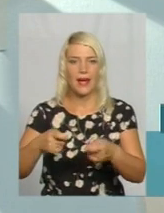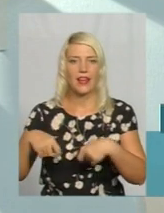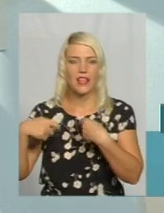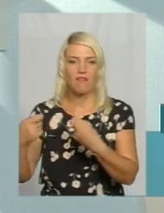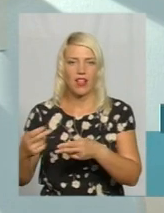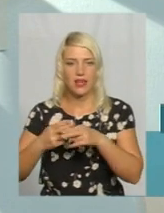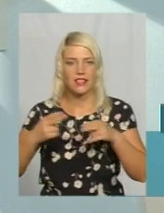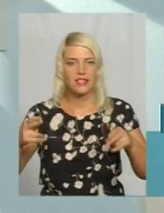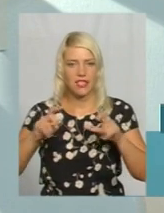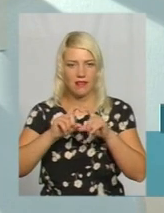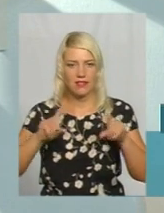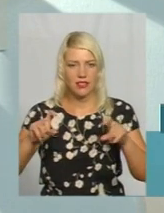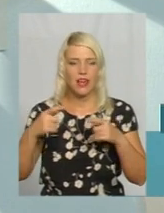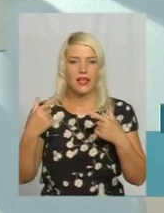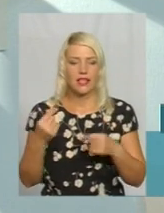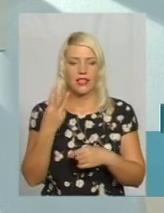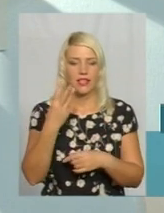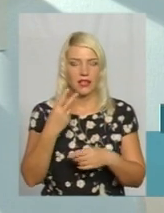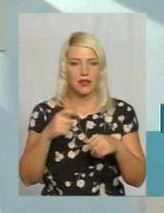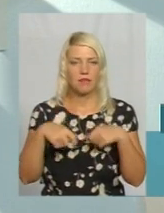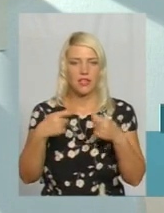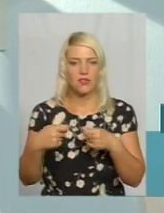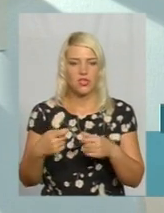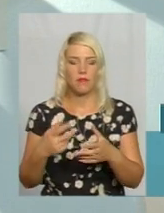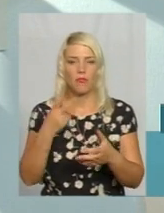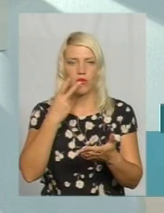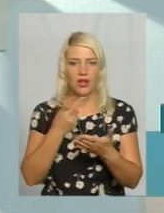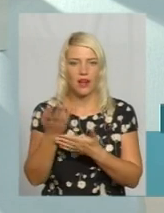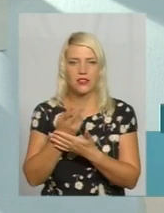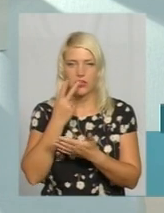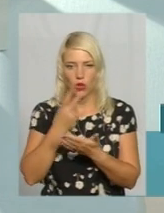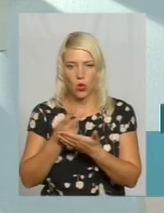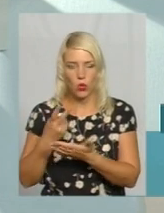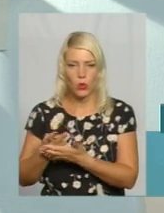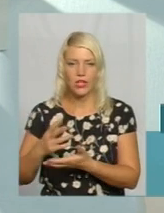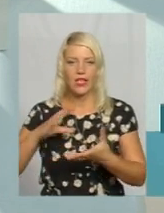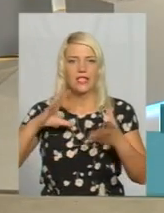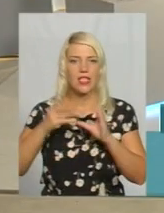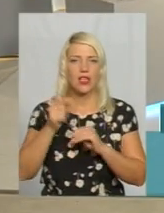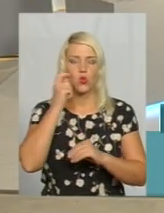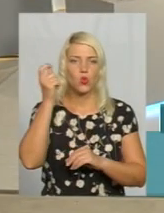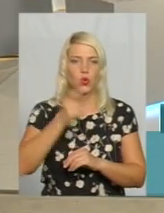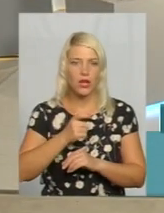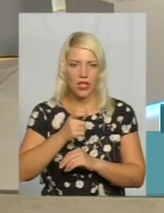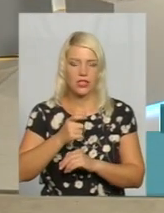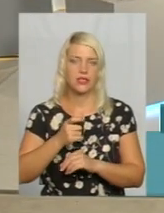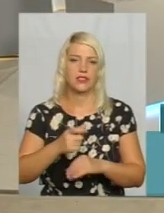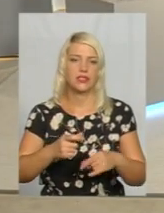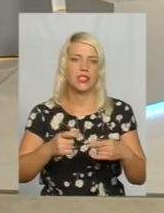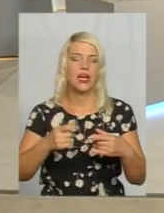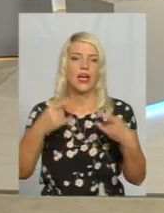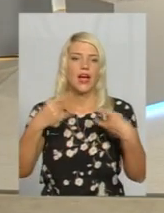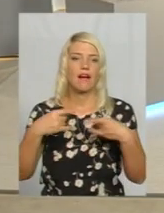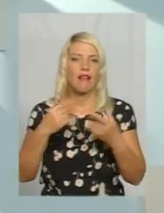транслюють, три передавачі транслюють загальнонаціональні канали і один, так званий регіональний мультиплекс, який,